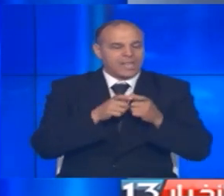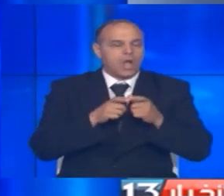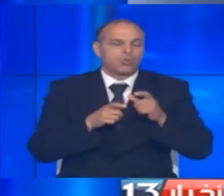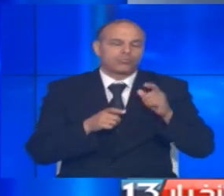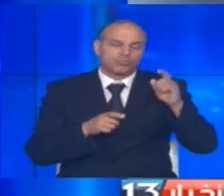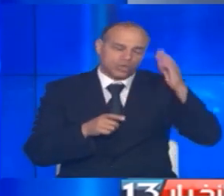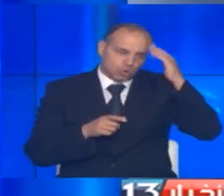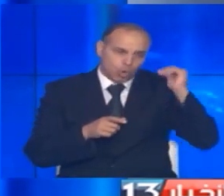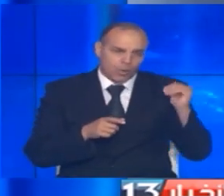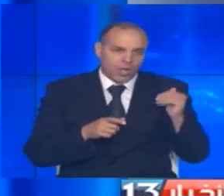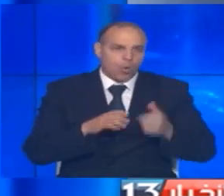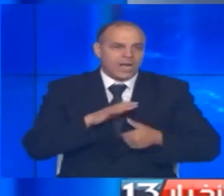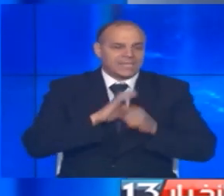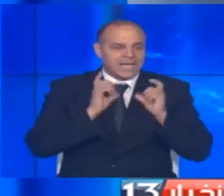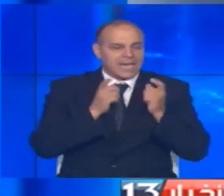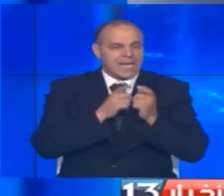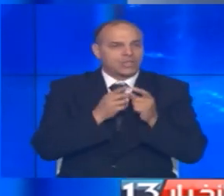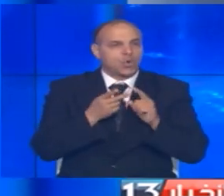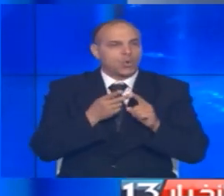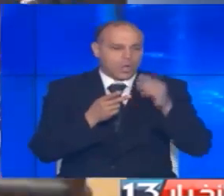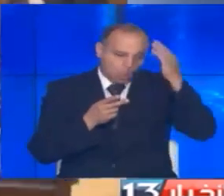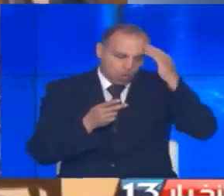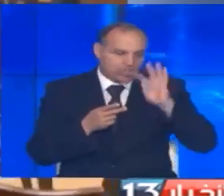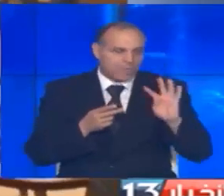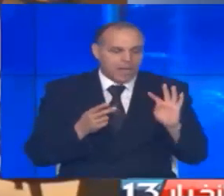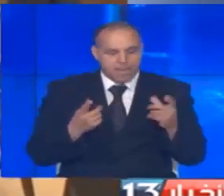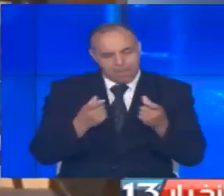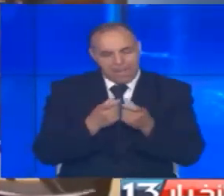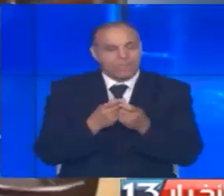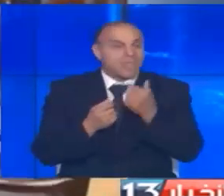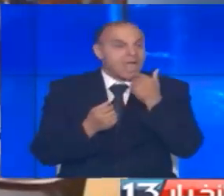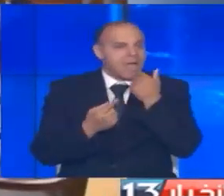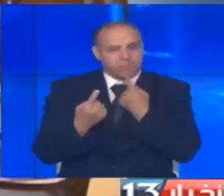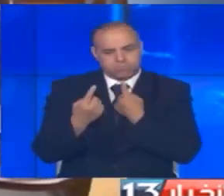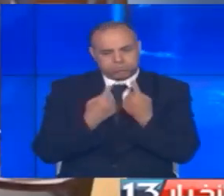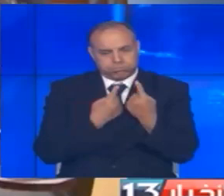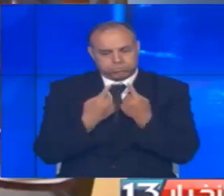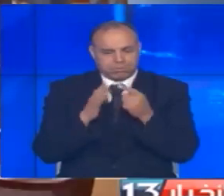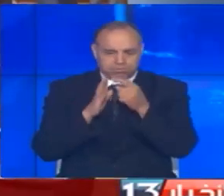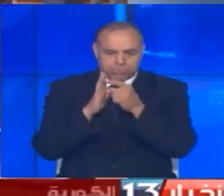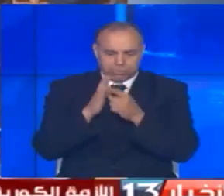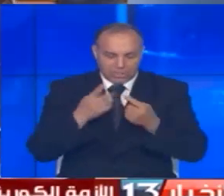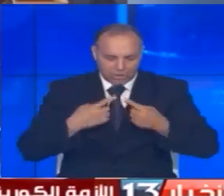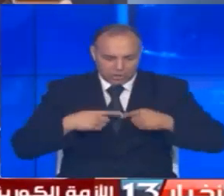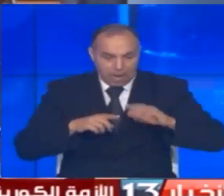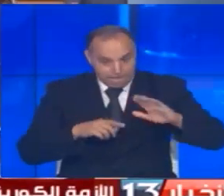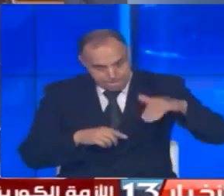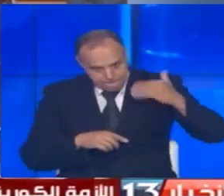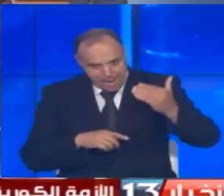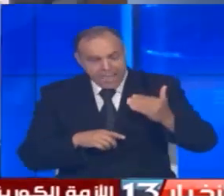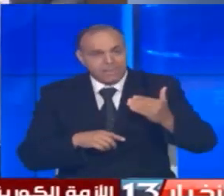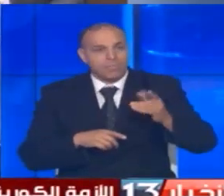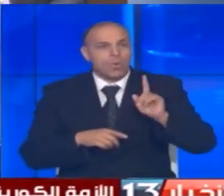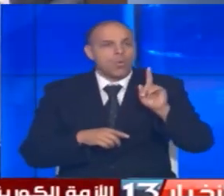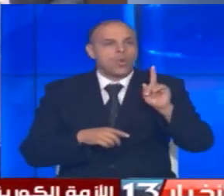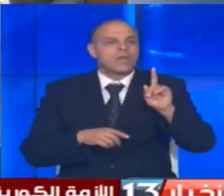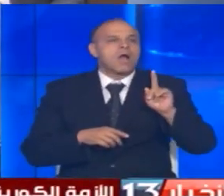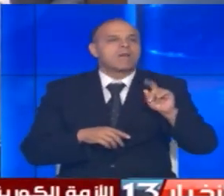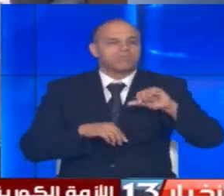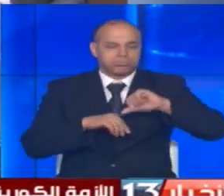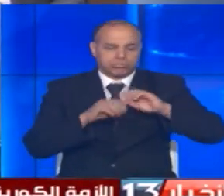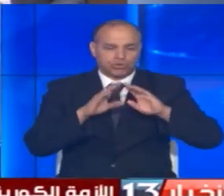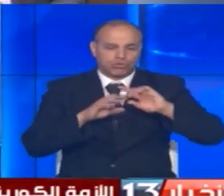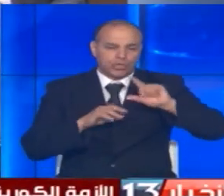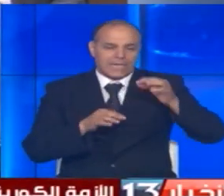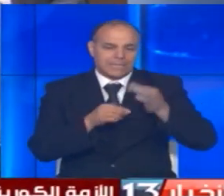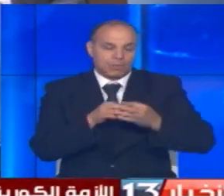الجنوبية ورئيس لجنة الوحدة في كوريا الشمالية تمت مناقشة تفاصيل القمة المرتقة بعقدها في بيونجيانغ خلال